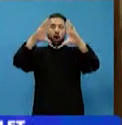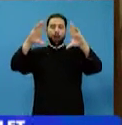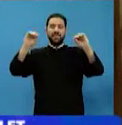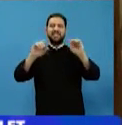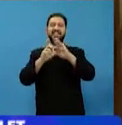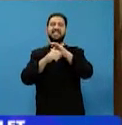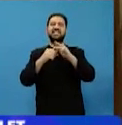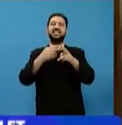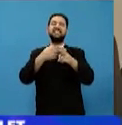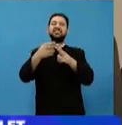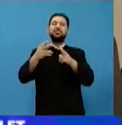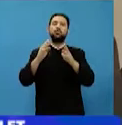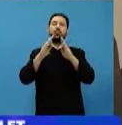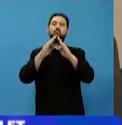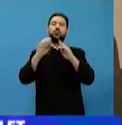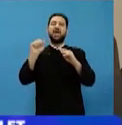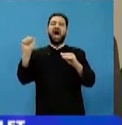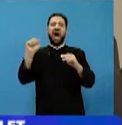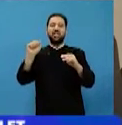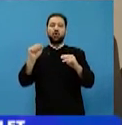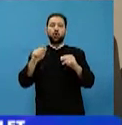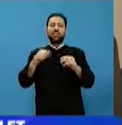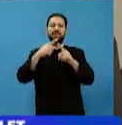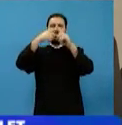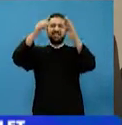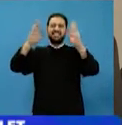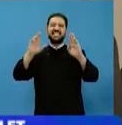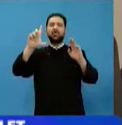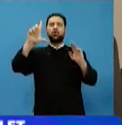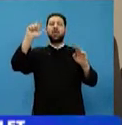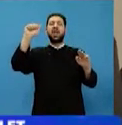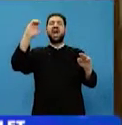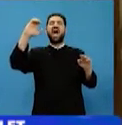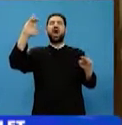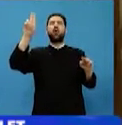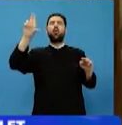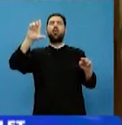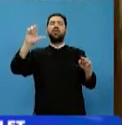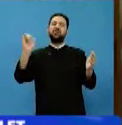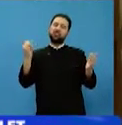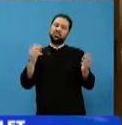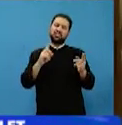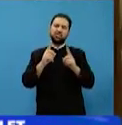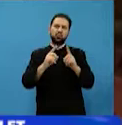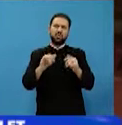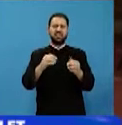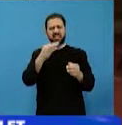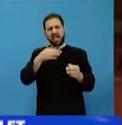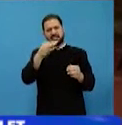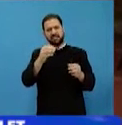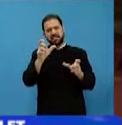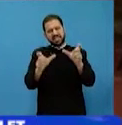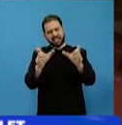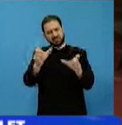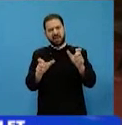tratează câte o temă și tema volumului 3 este de acea nevoinței duhovnicești. În acest volum, Sfântul